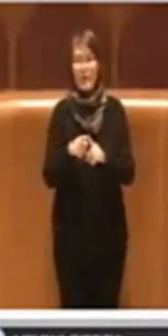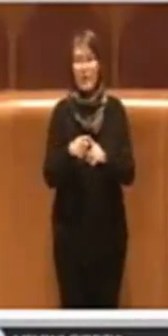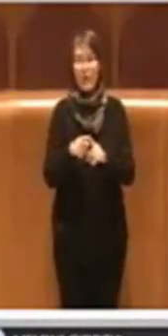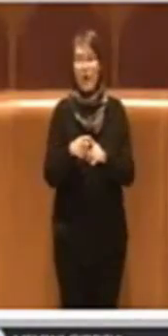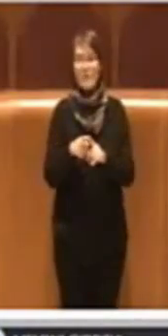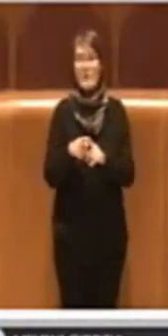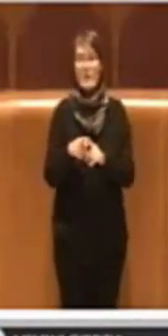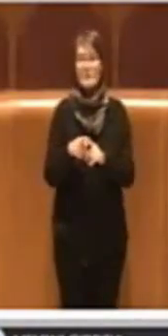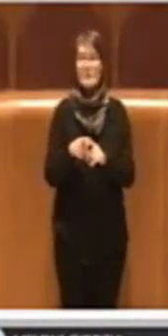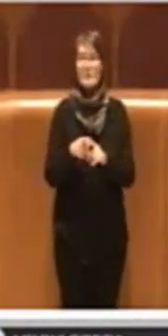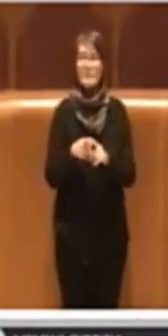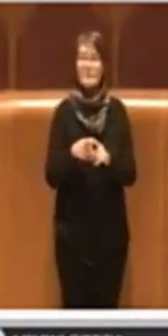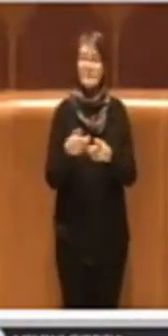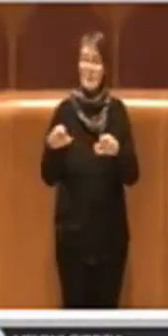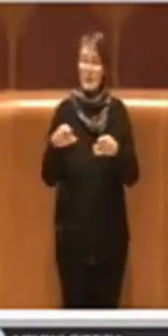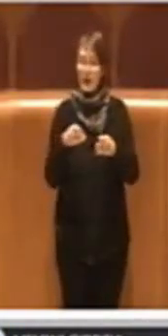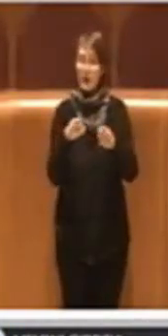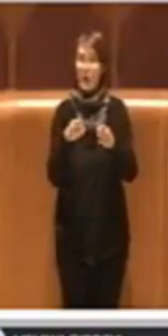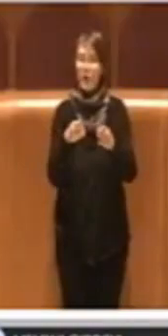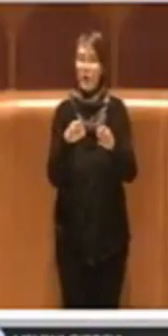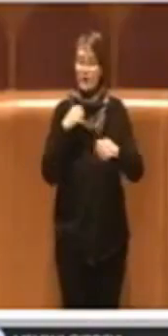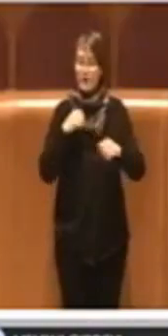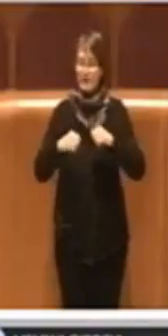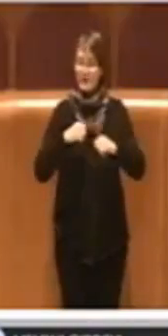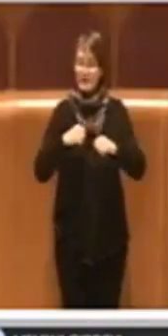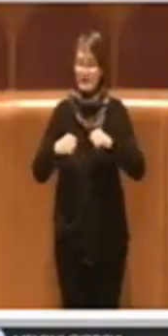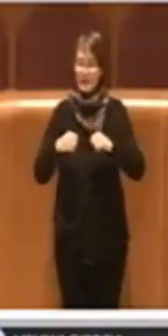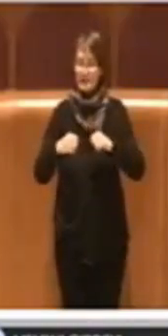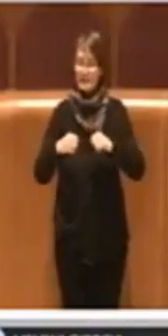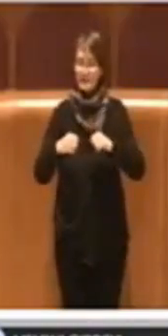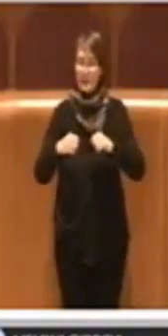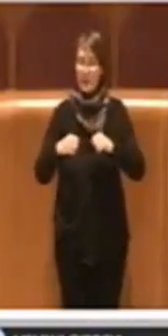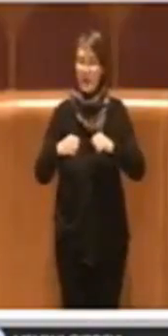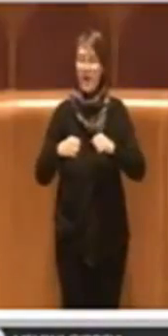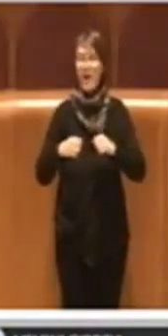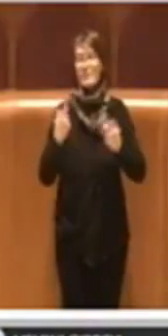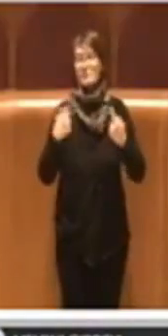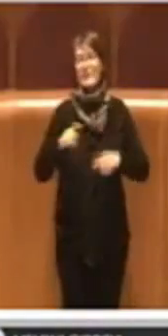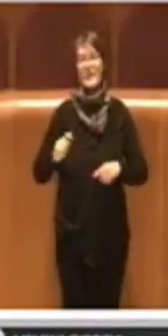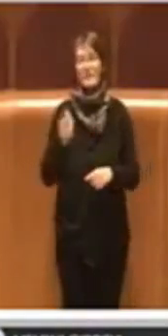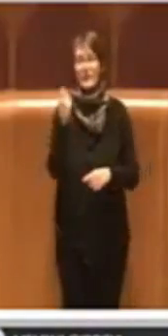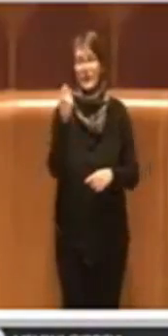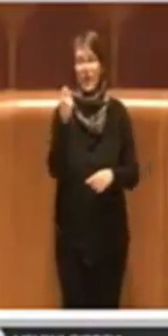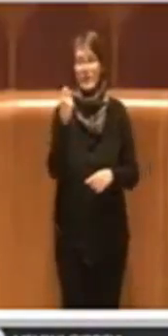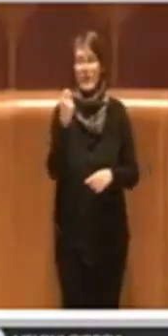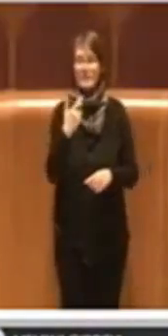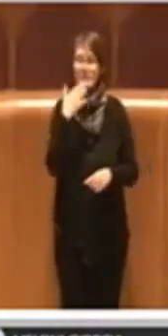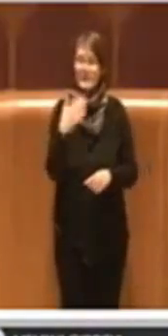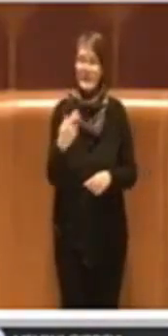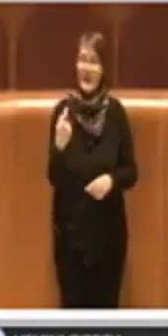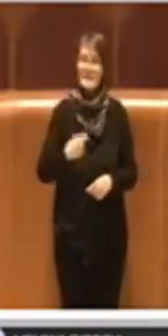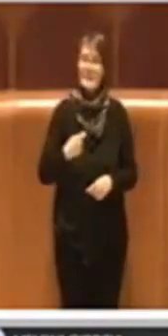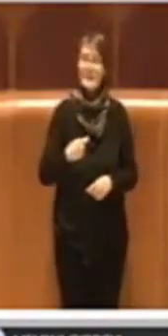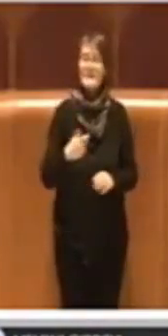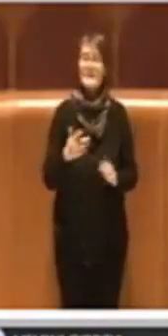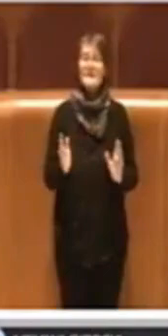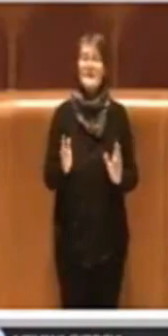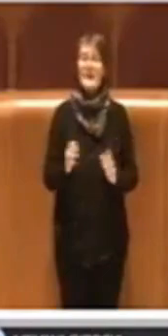percorso amministrativo questa grande vittoria. Grazie Presidente,